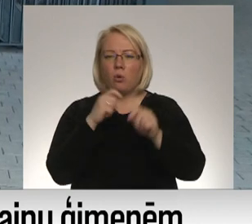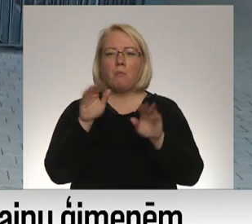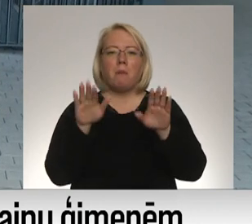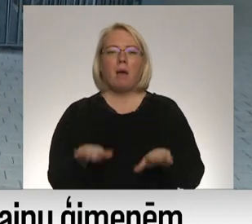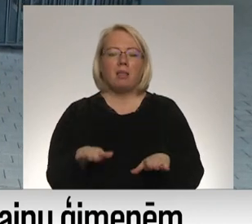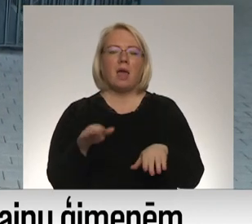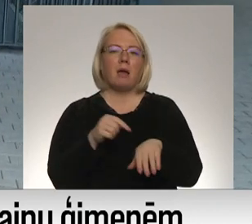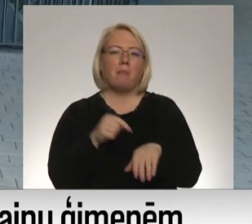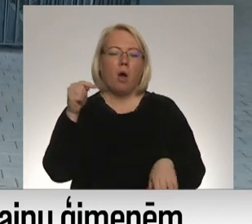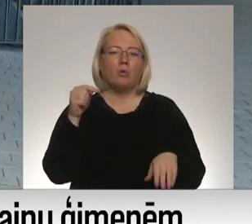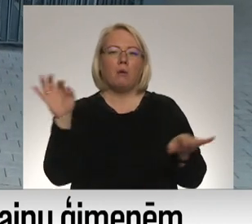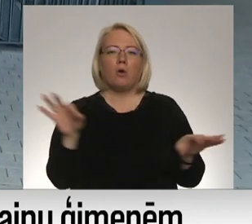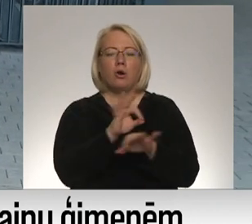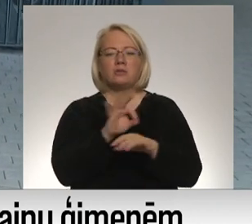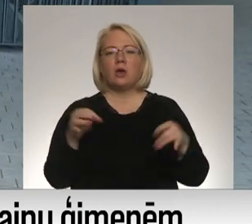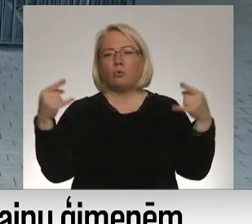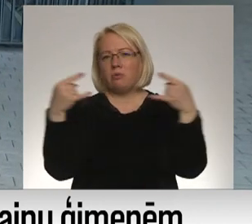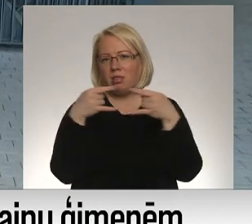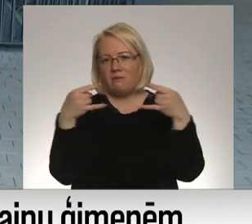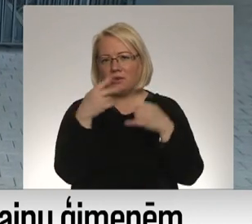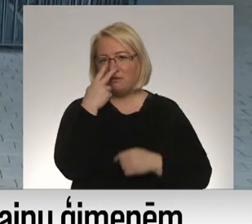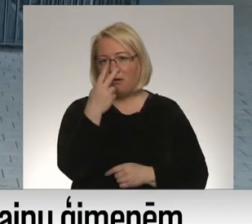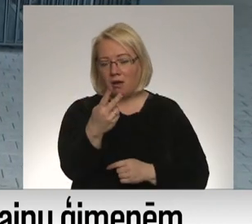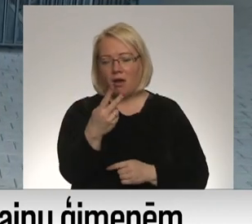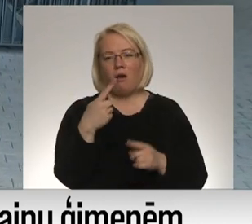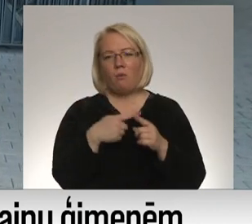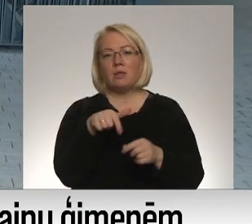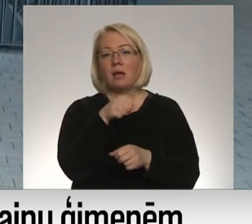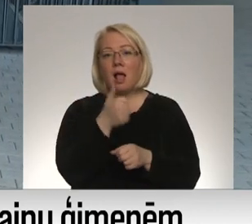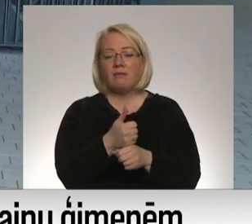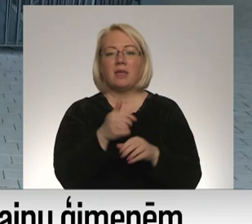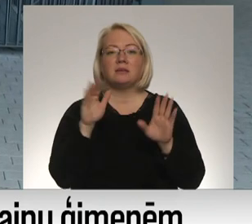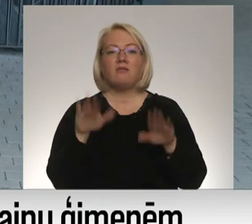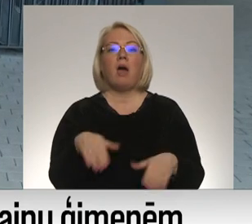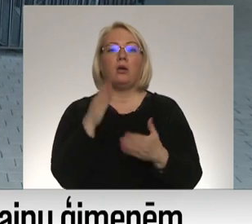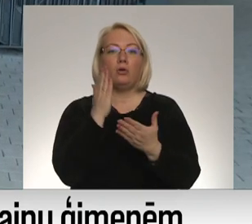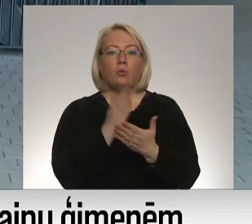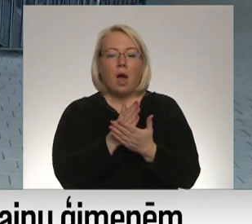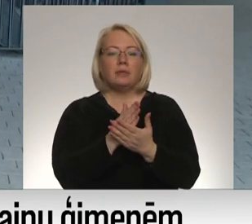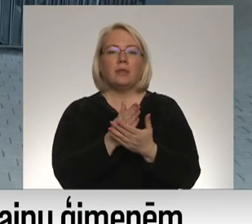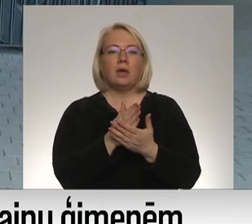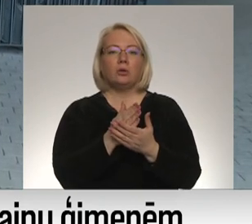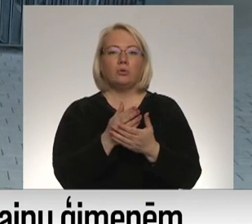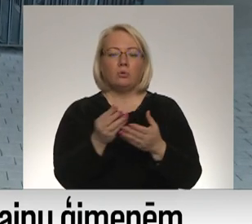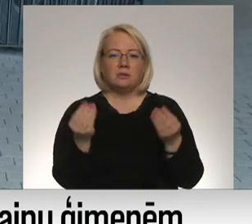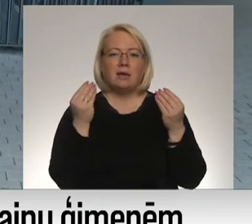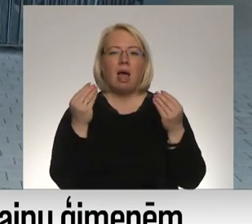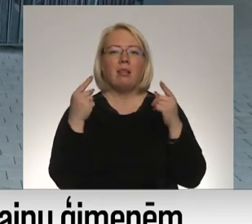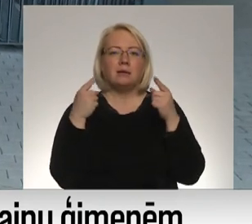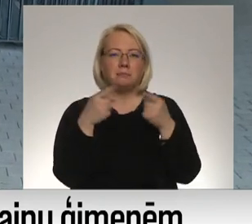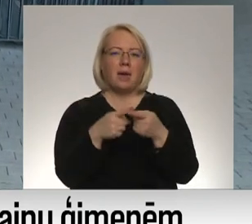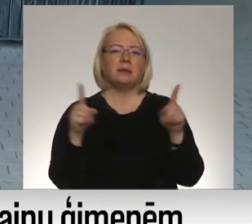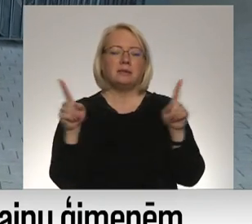baudam koncertu televīzijas ekrānos un galvenais, ka var notikt un ka cēlais mērķis ir